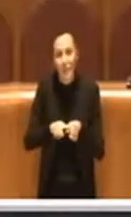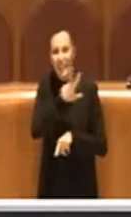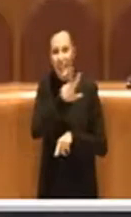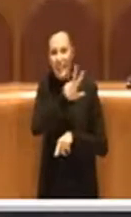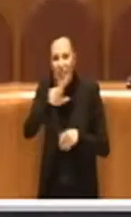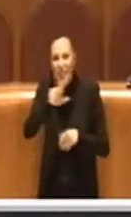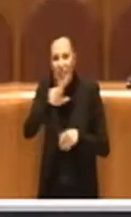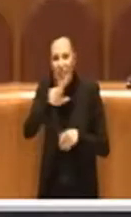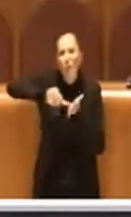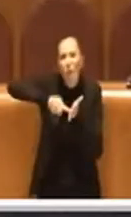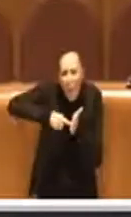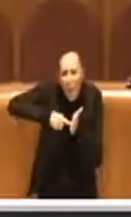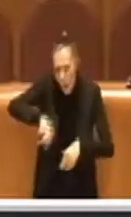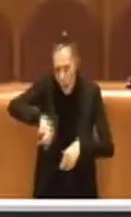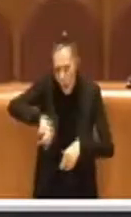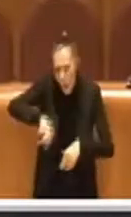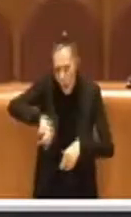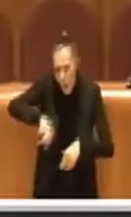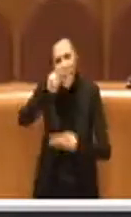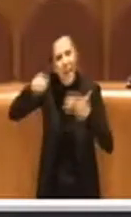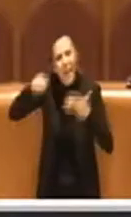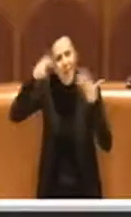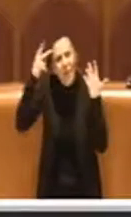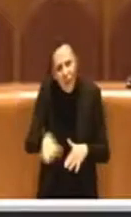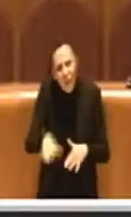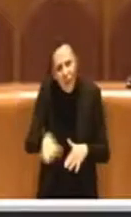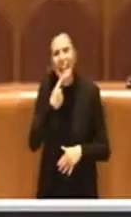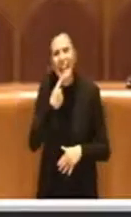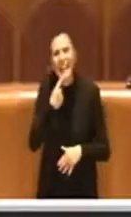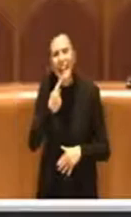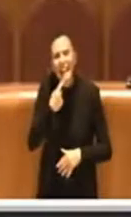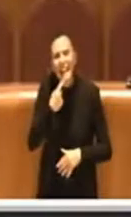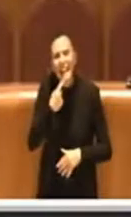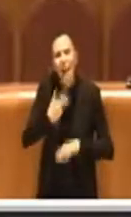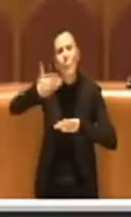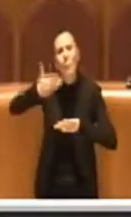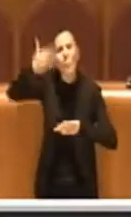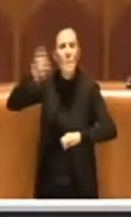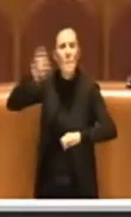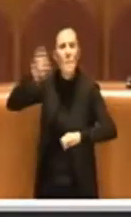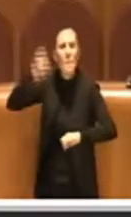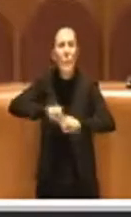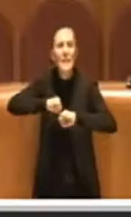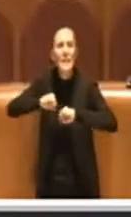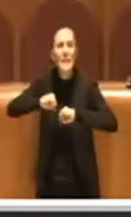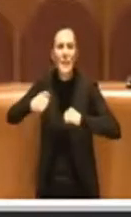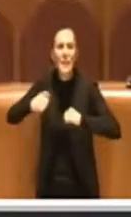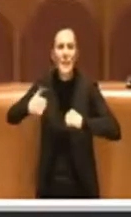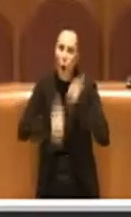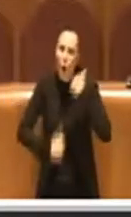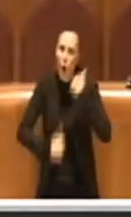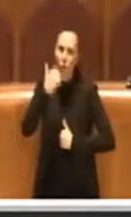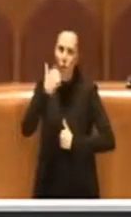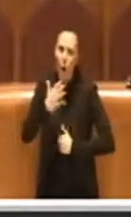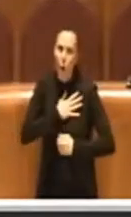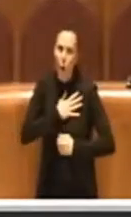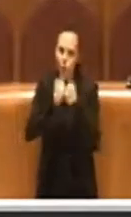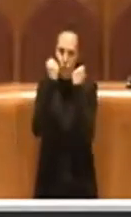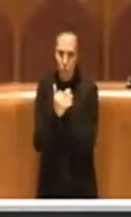votato appartengono, lo ripetiamo alle amministrazioni precedenti. Detto francamente,